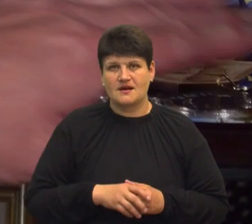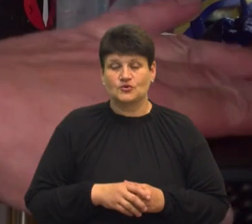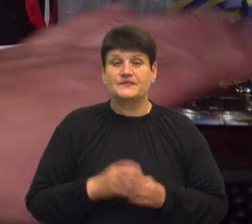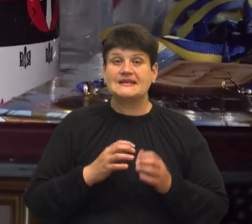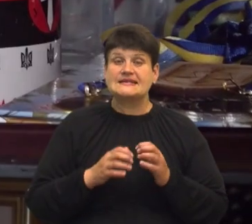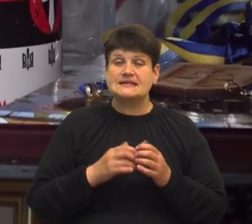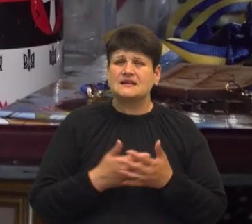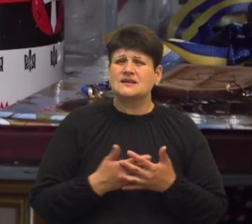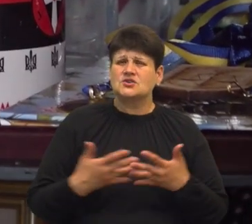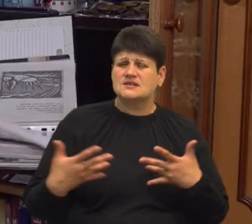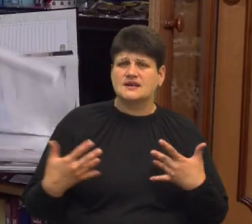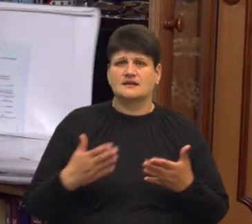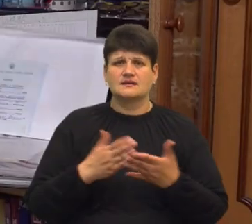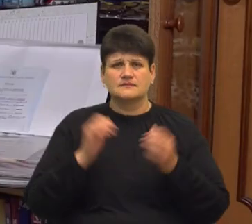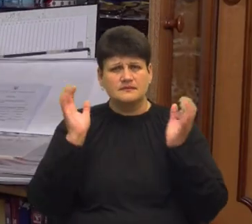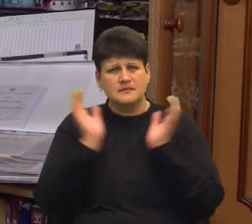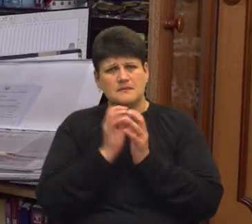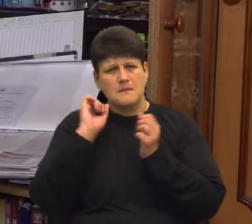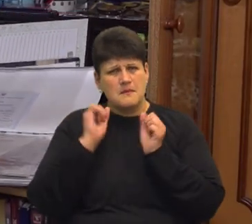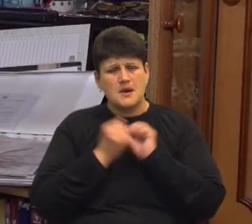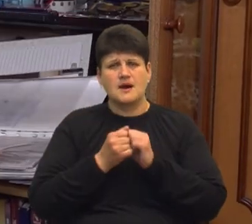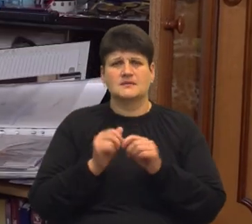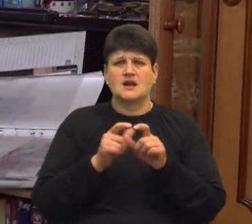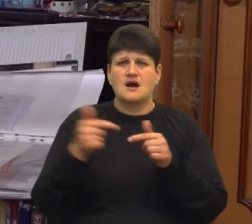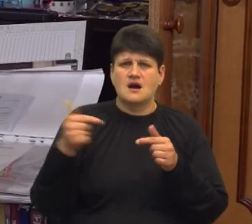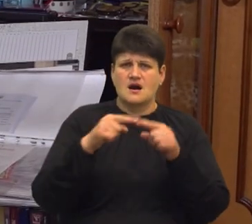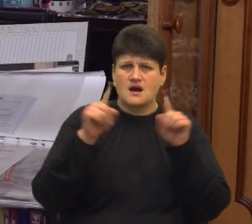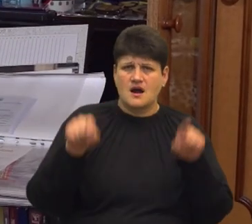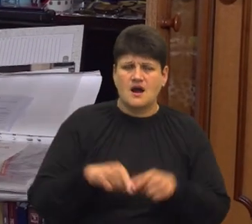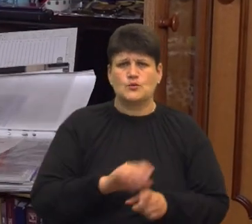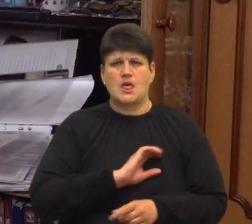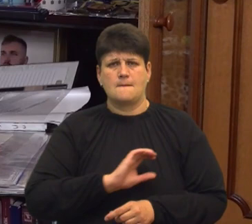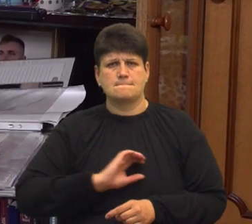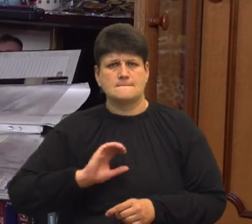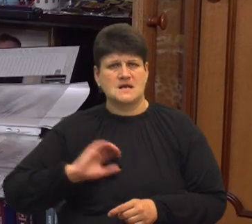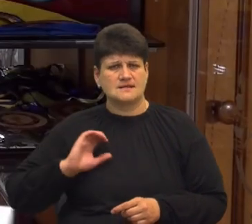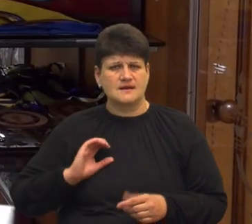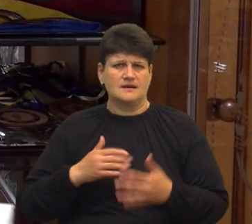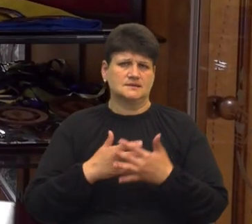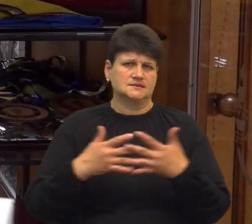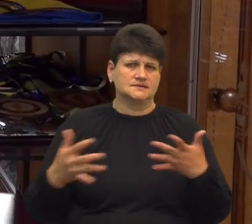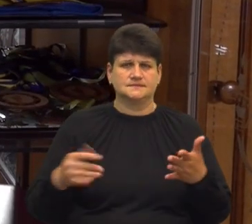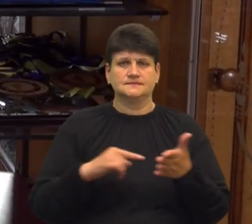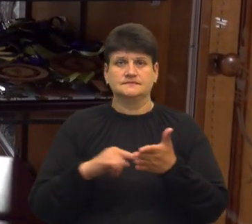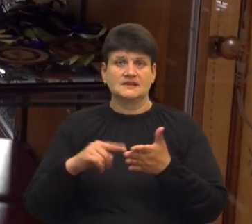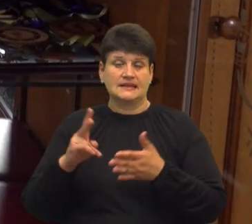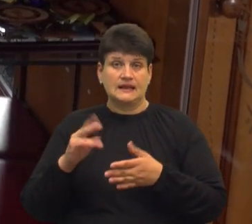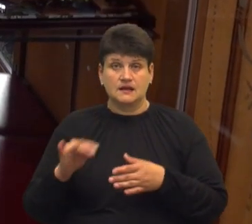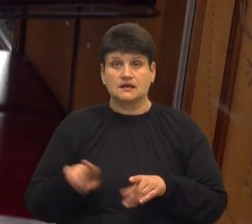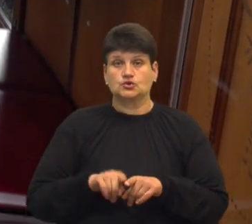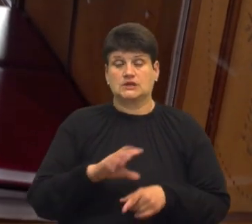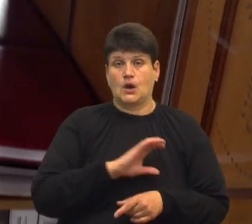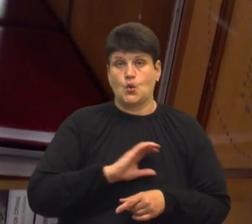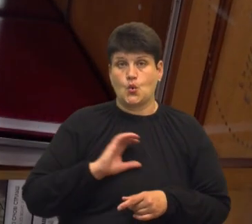зберігають у пам'ять про сина, шкільні грамоти, медалі з різноманітних змагань, пластунські та мінківські відзнаки, а також нагороди,